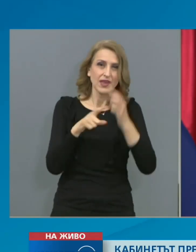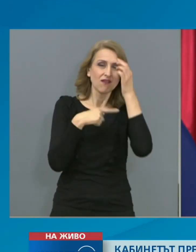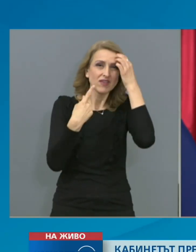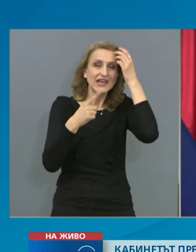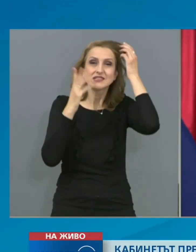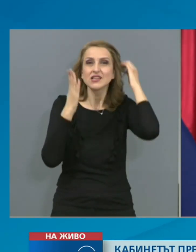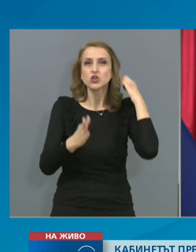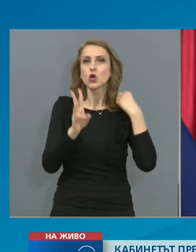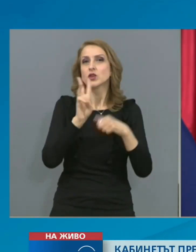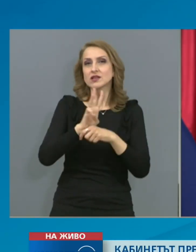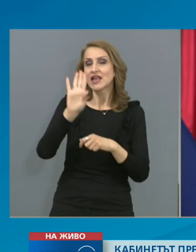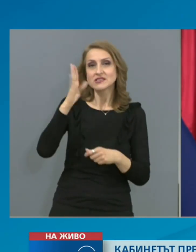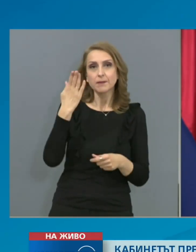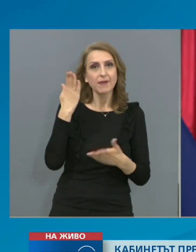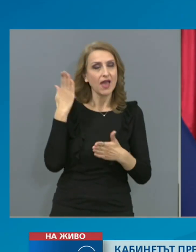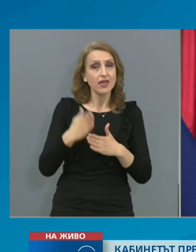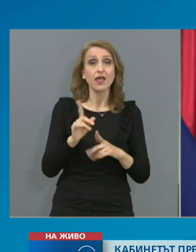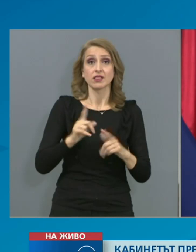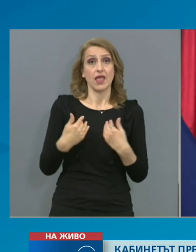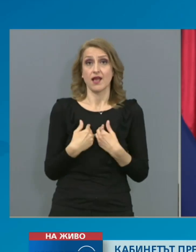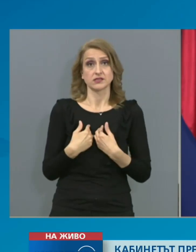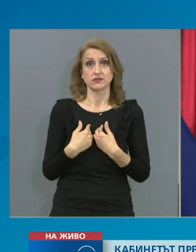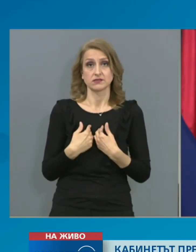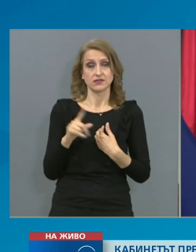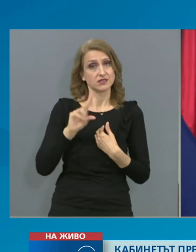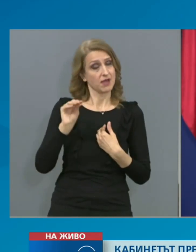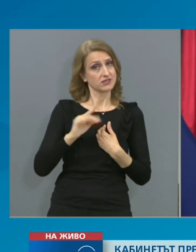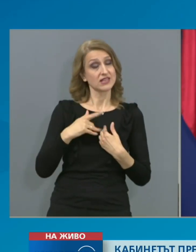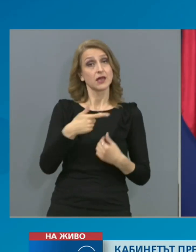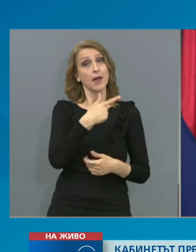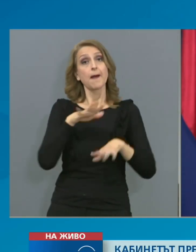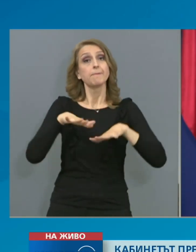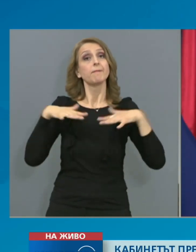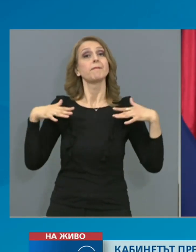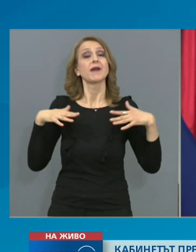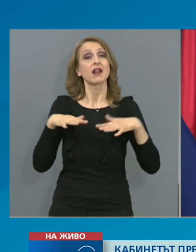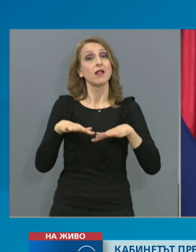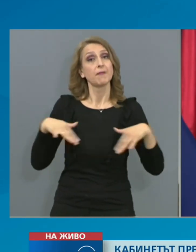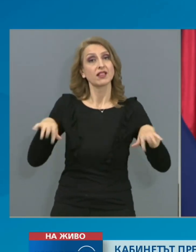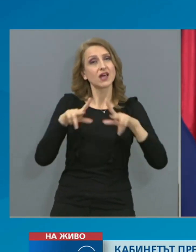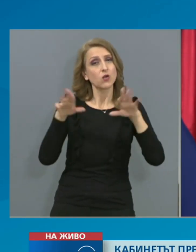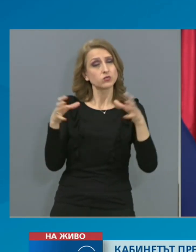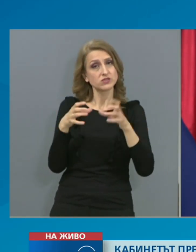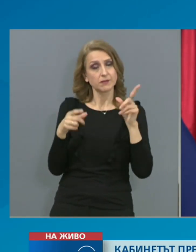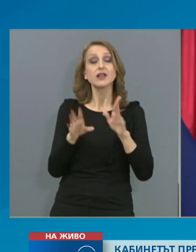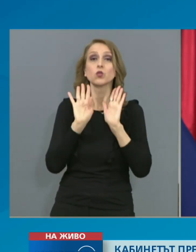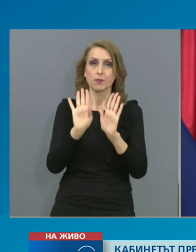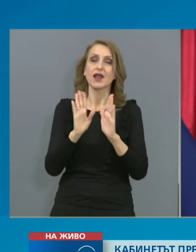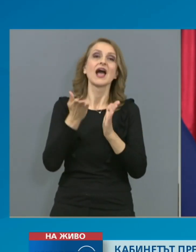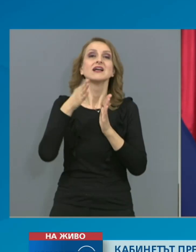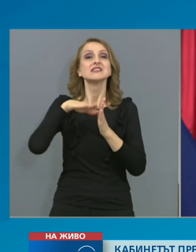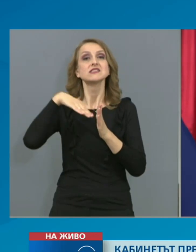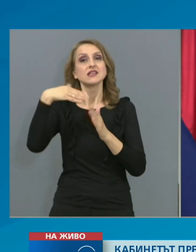продължи извредното положение. аз. Парламентът. Парламентът, добре. Прощавайте. След 13 май кои мерки ще отпаднат?